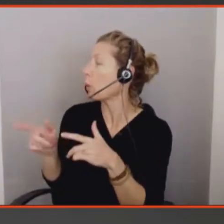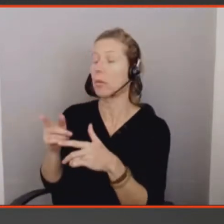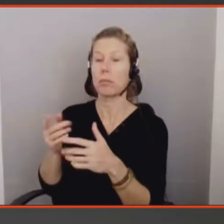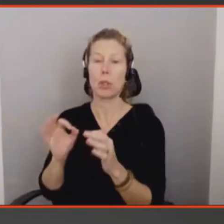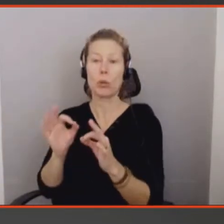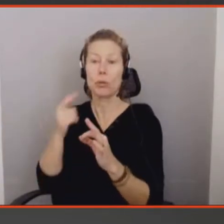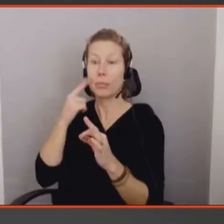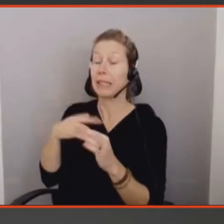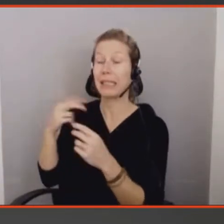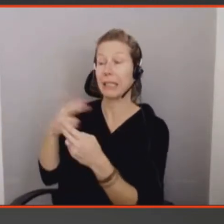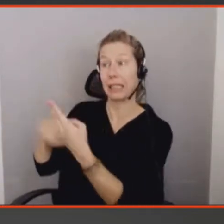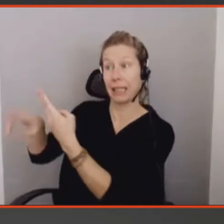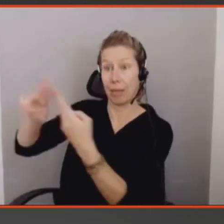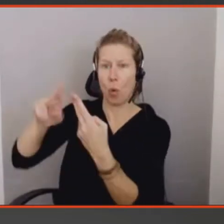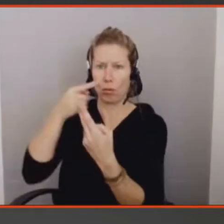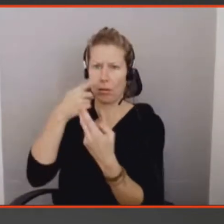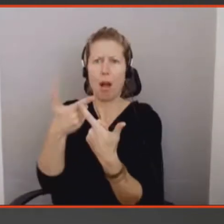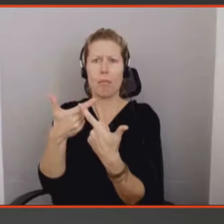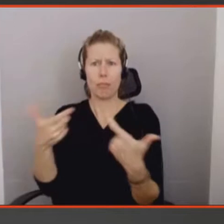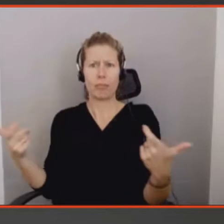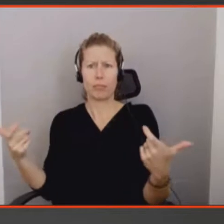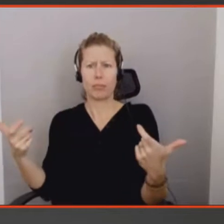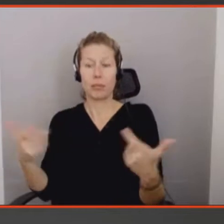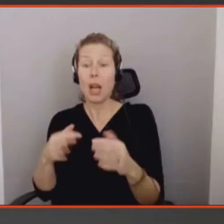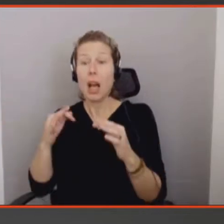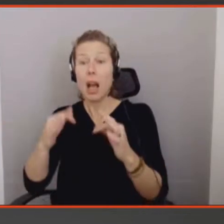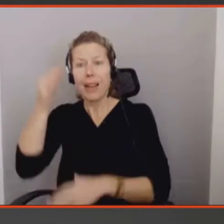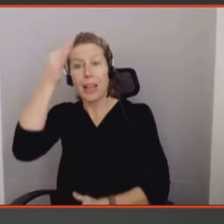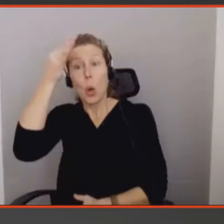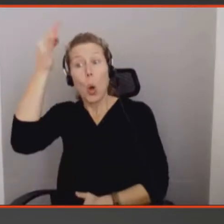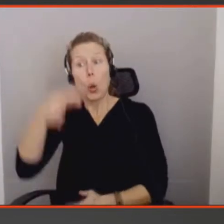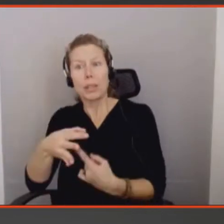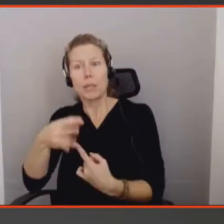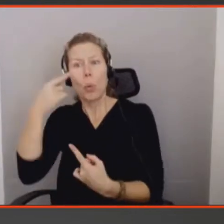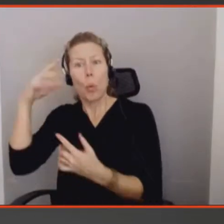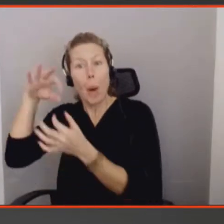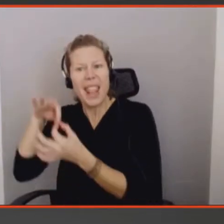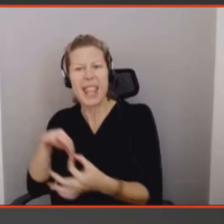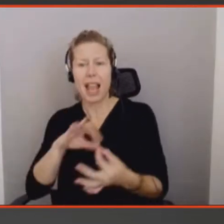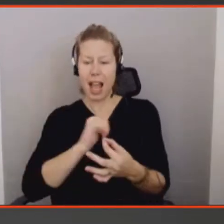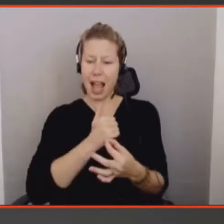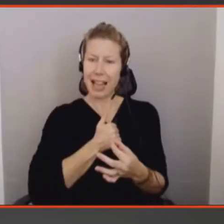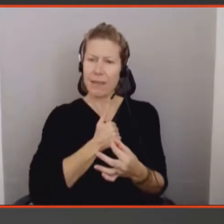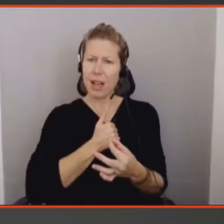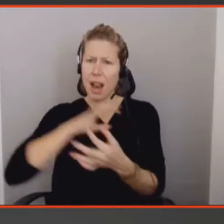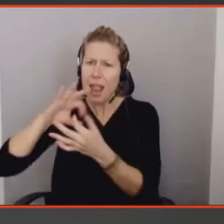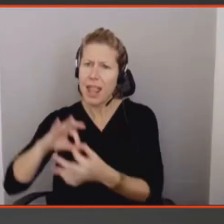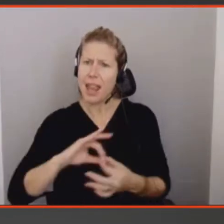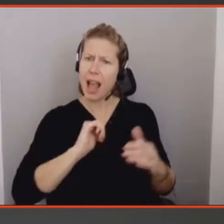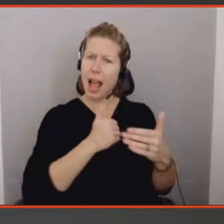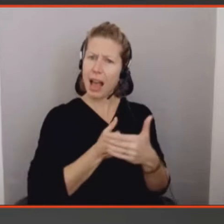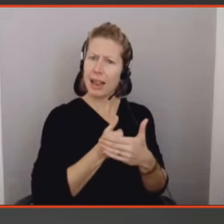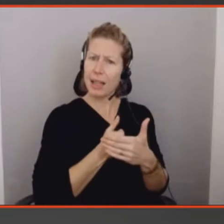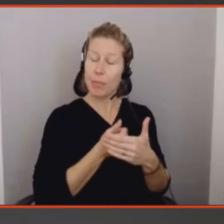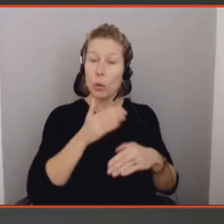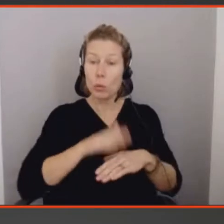on va concevoir pour quelque chose qui est si individuel, pour quelque chose qui est finalement si intime, est-ce qu'on arrive à concevoir des